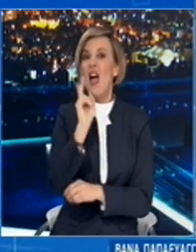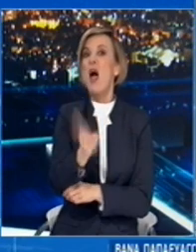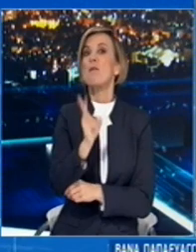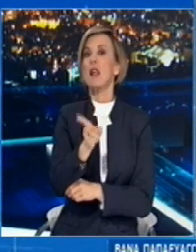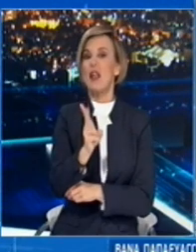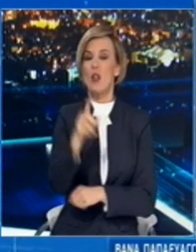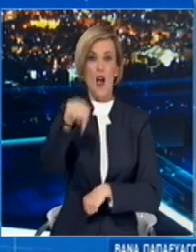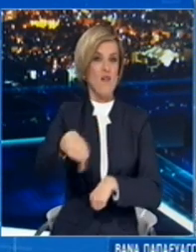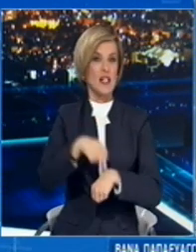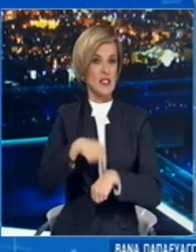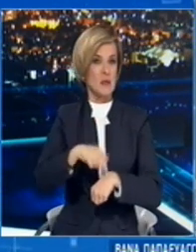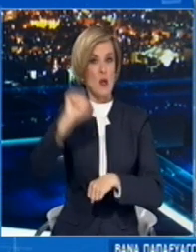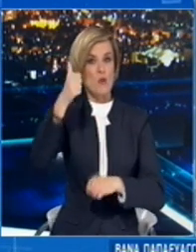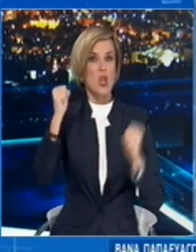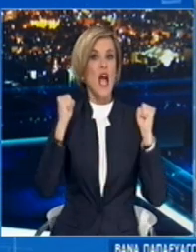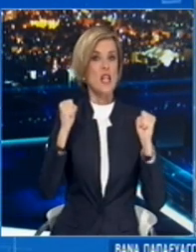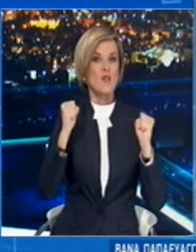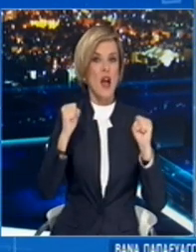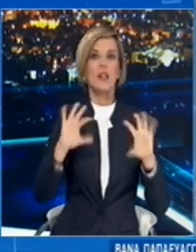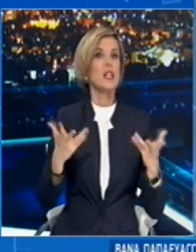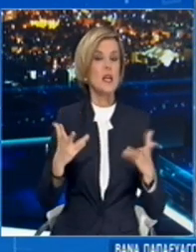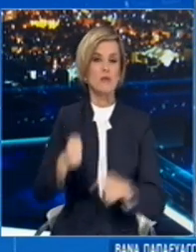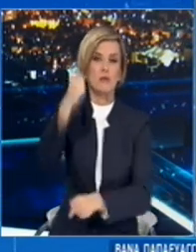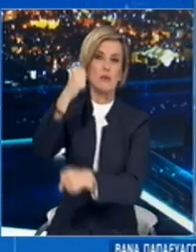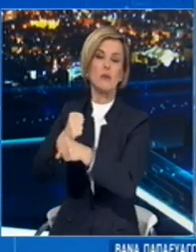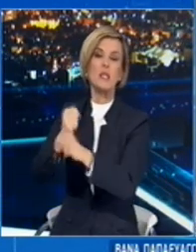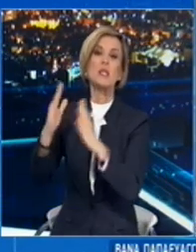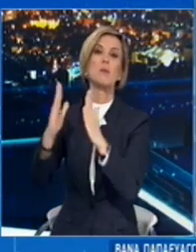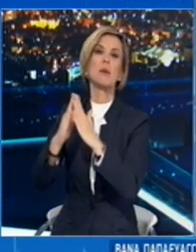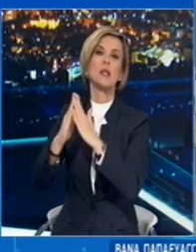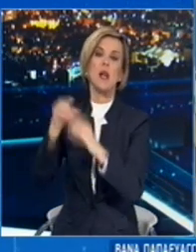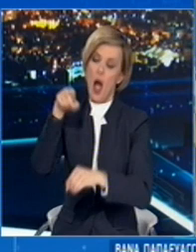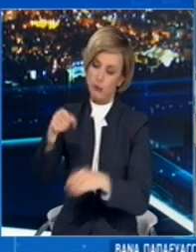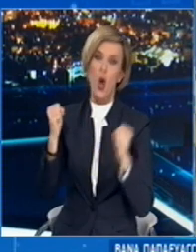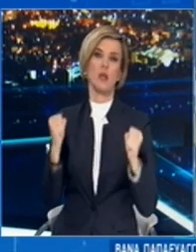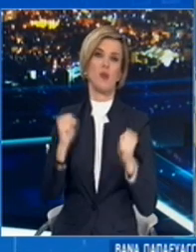ασφαλές σήμερα είναι να μείνετε σπίτι. Σας ευχαριστώ πολύ και θα είμαι έτοιμη για ερωτήσεις στο τέλος.